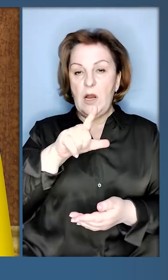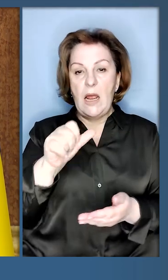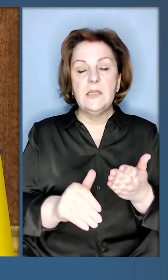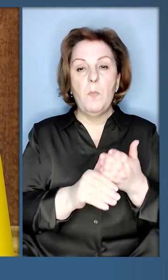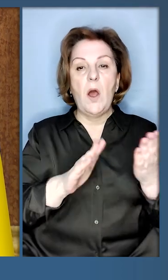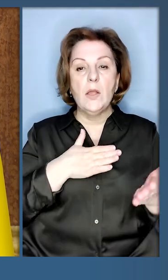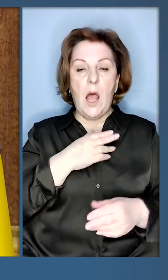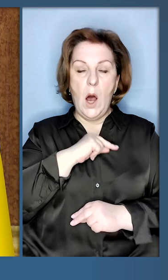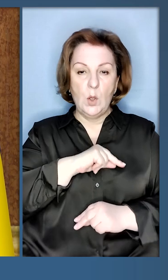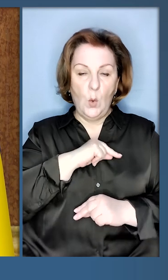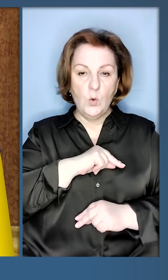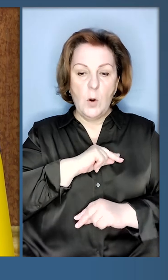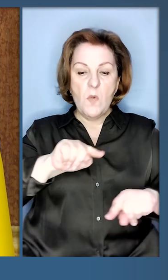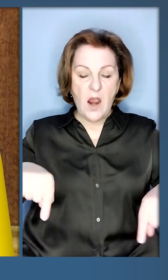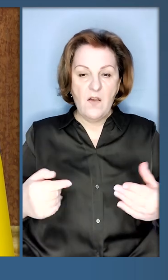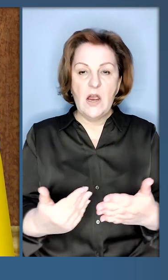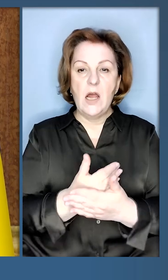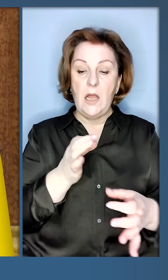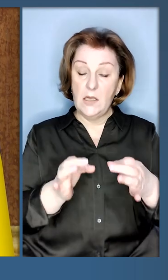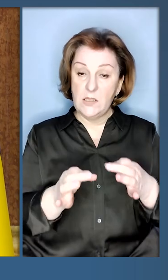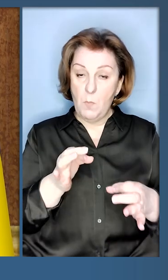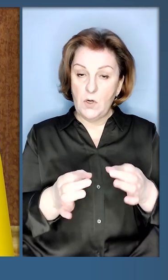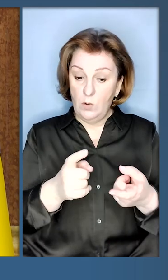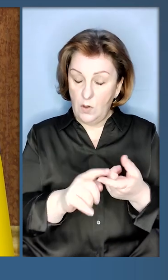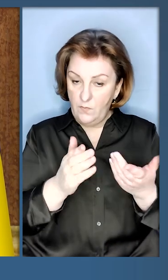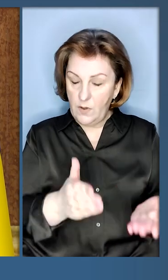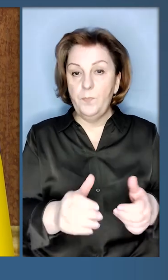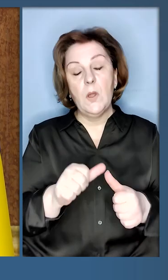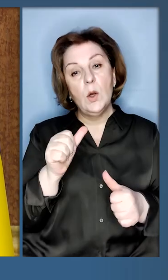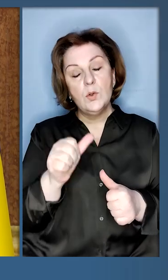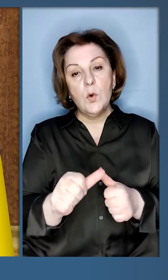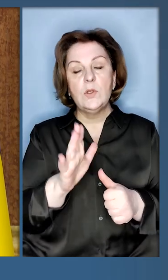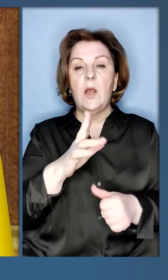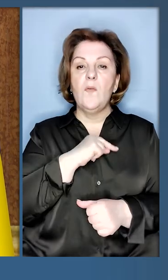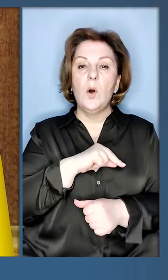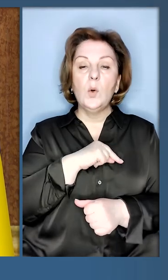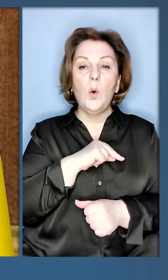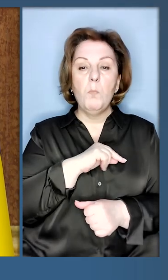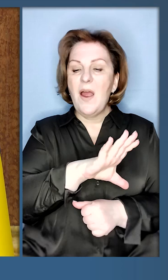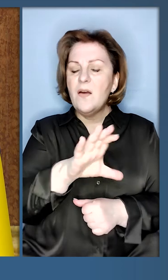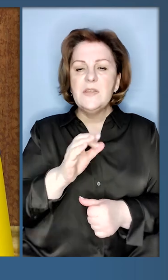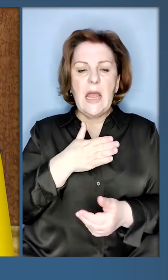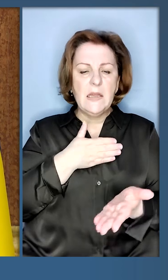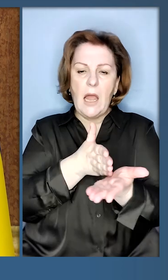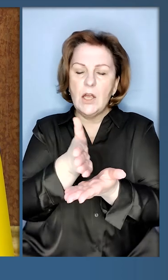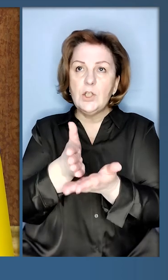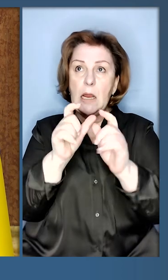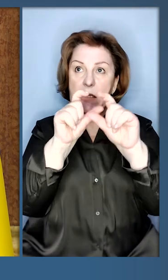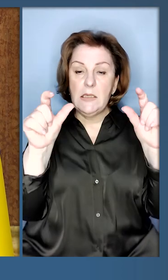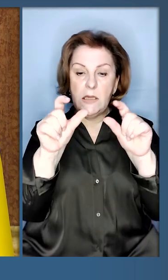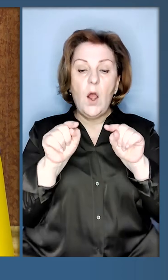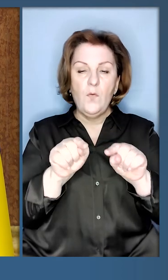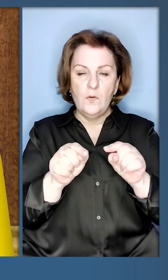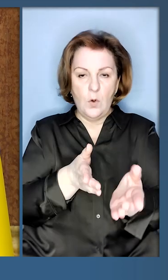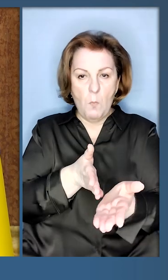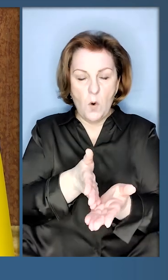роботи щодо відновлення справедливості, зокрема роботи всіх наших інституцій в цьому